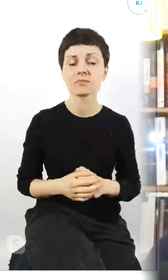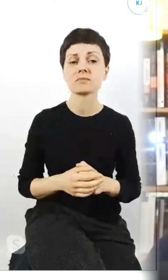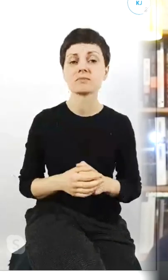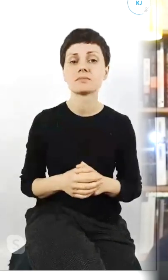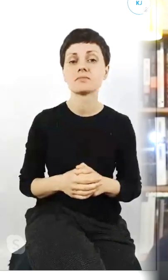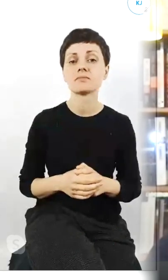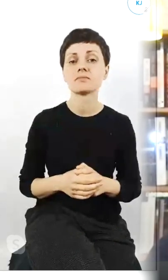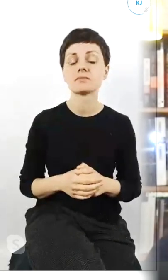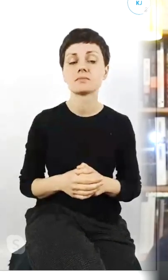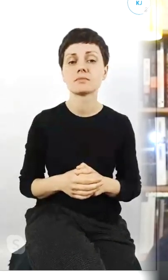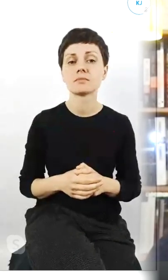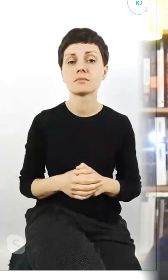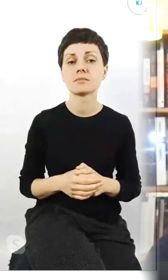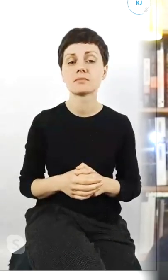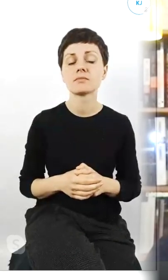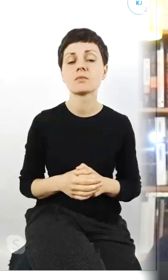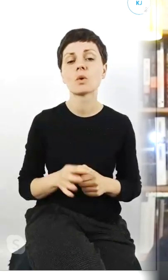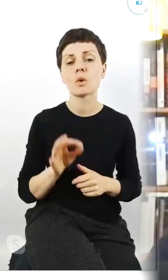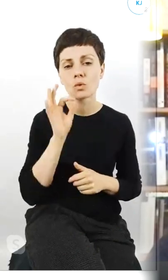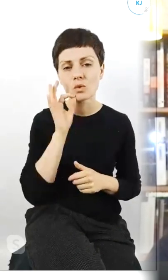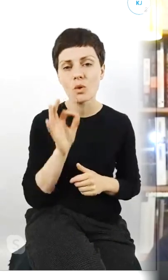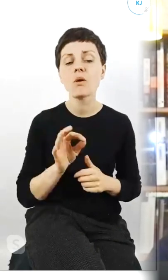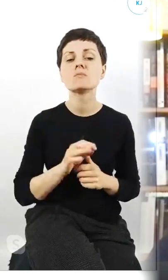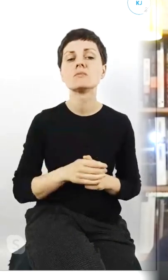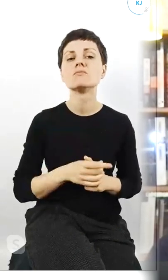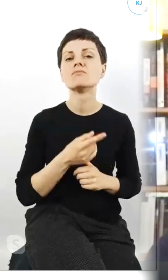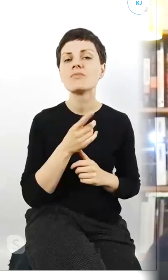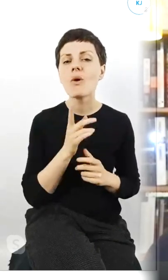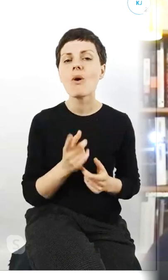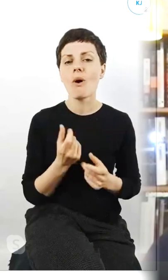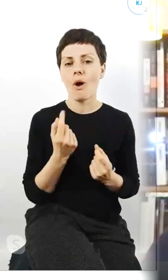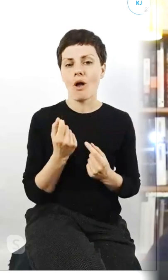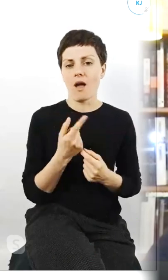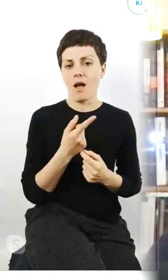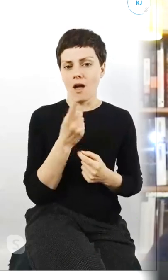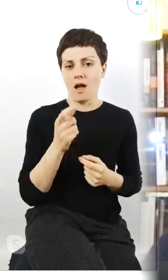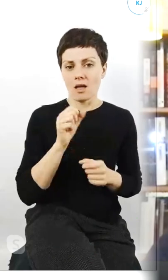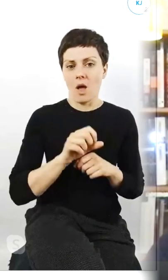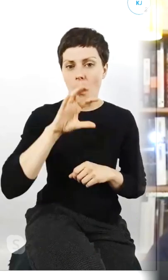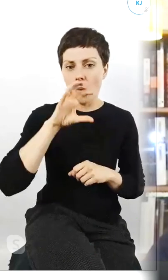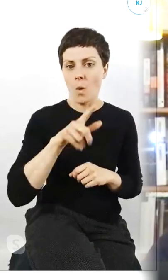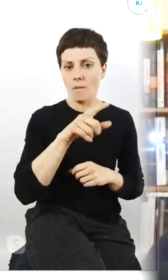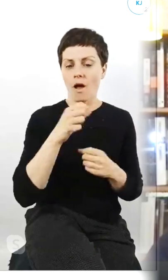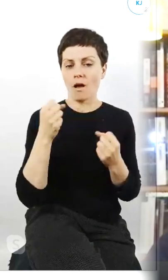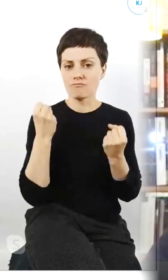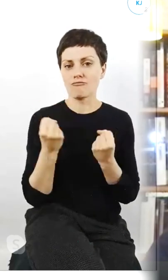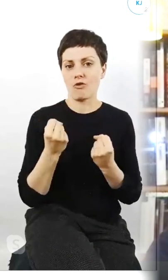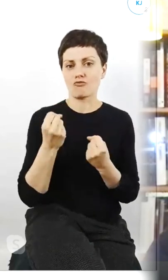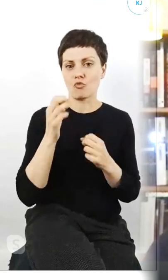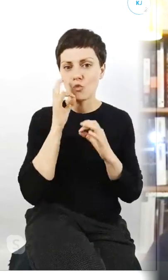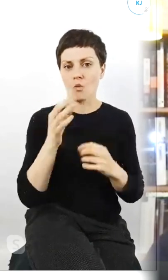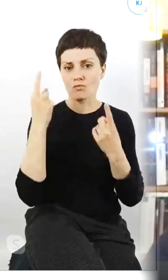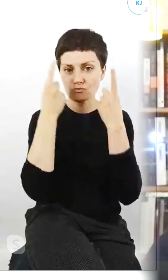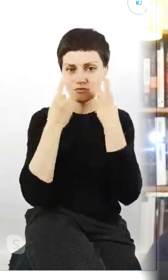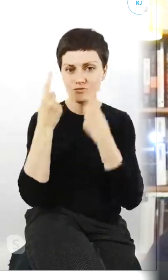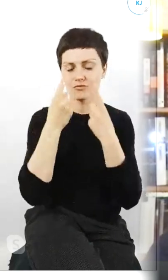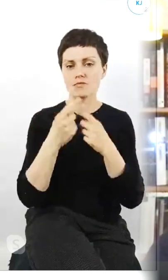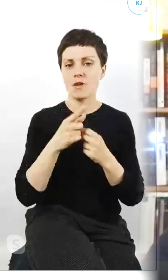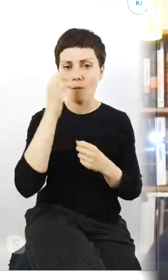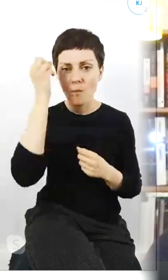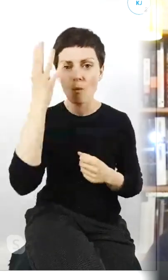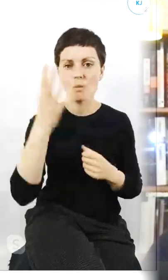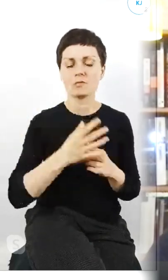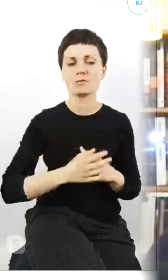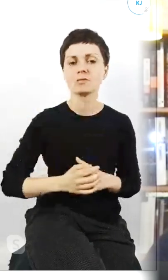no dobrze że że przynajmniej jest jedna grupa która twardo stąpa na gruncie jego racjonalności